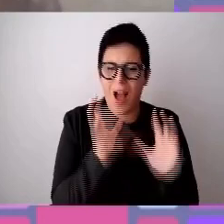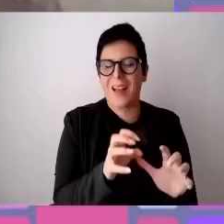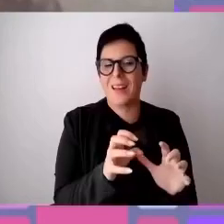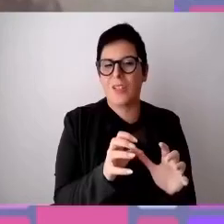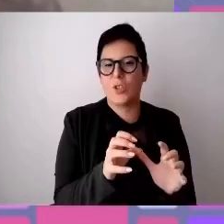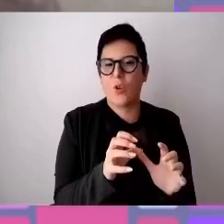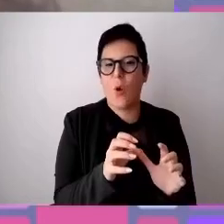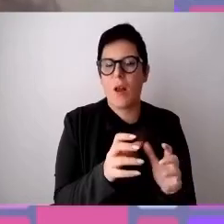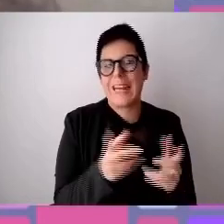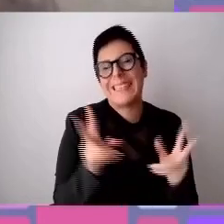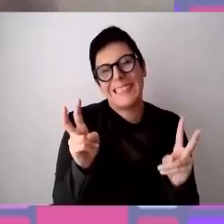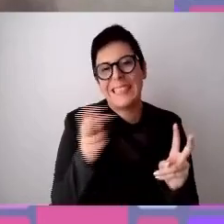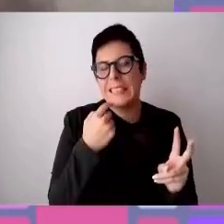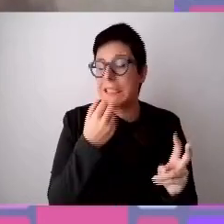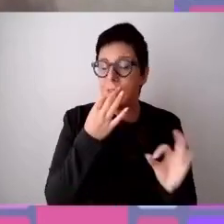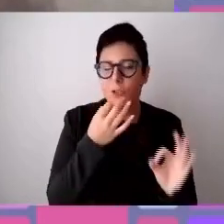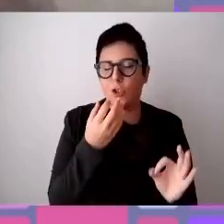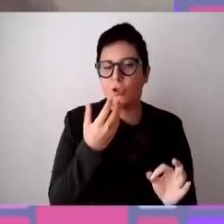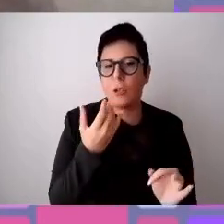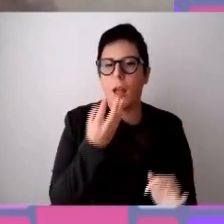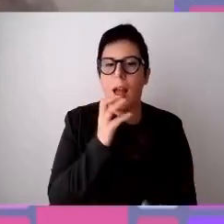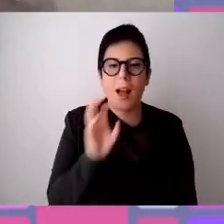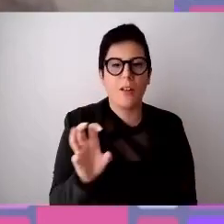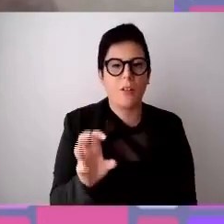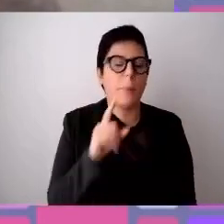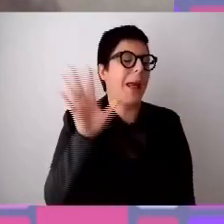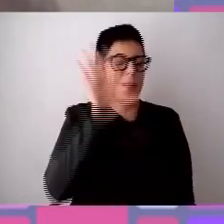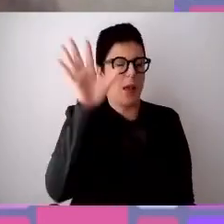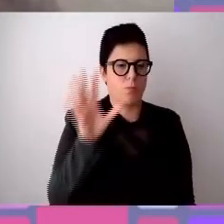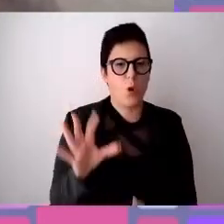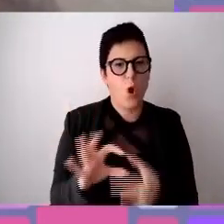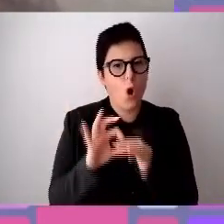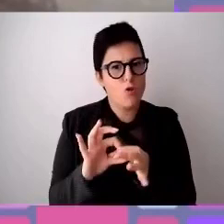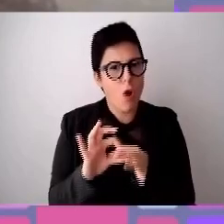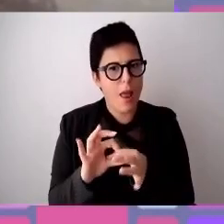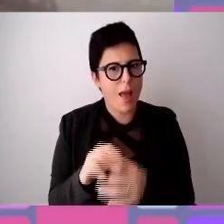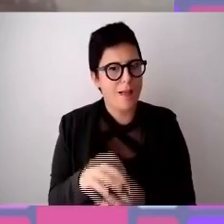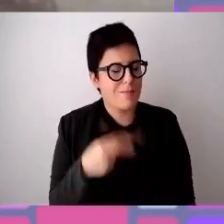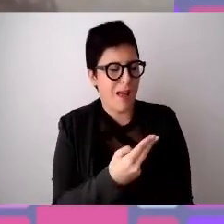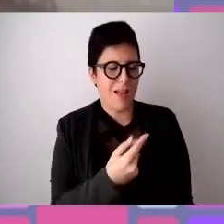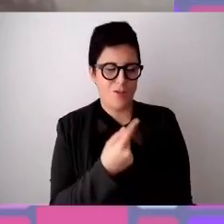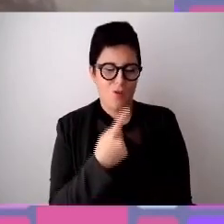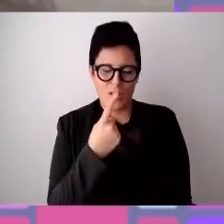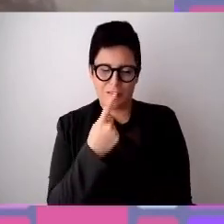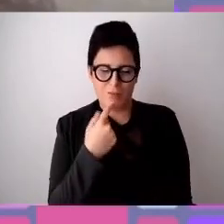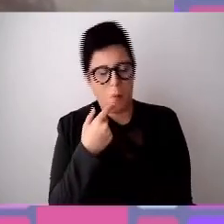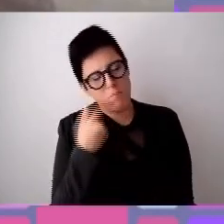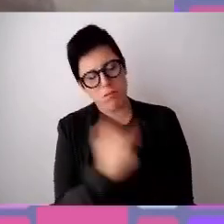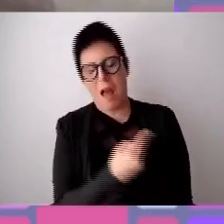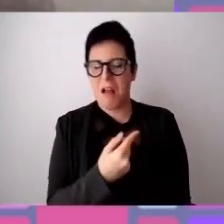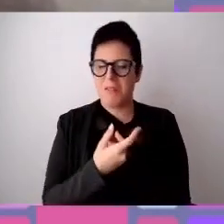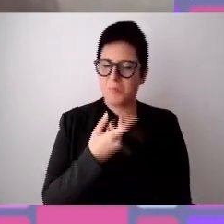da riconoscere e da denunciare. Parlo del collega che utilizza termini non adeguati o comunque